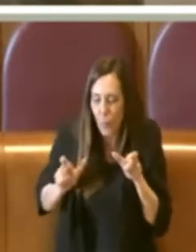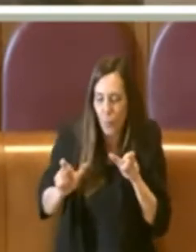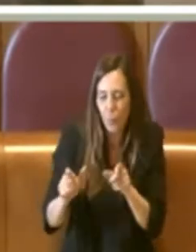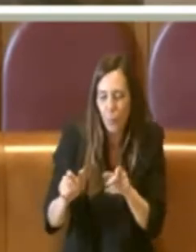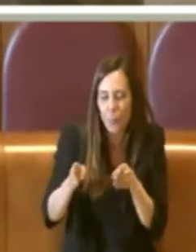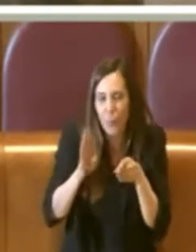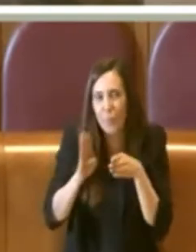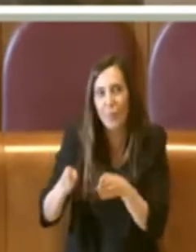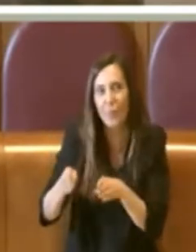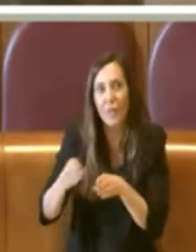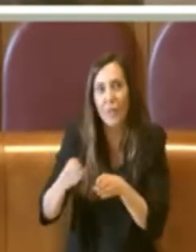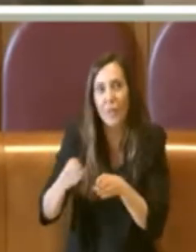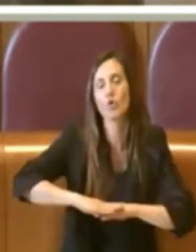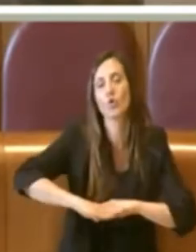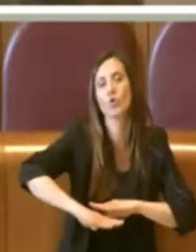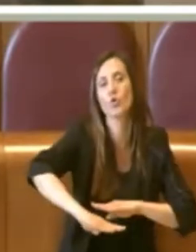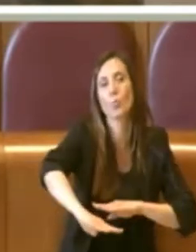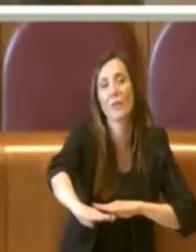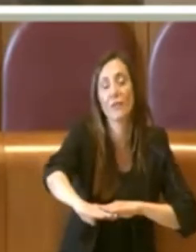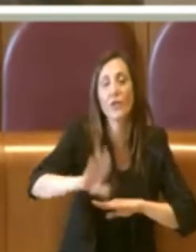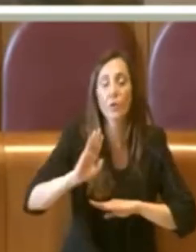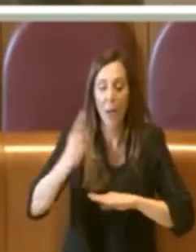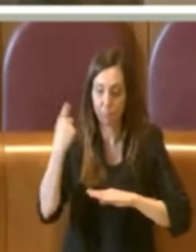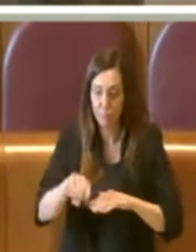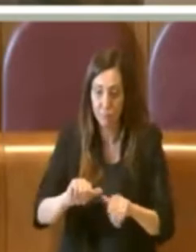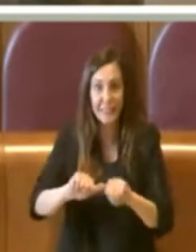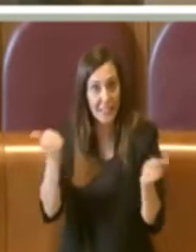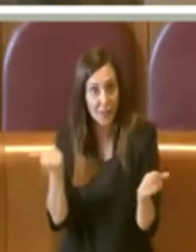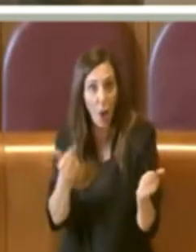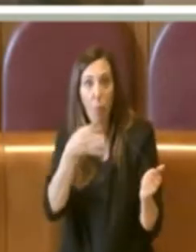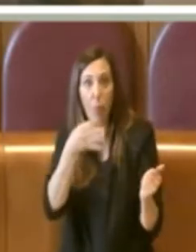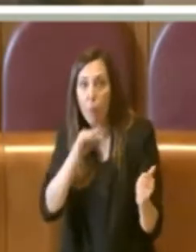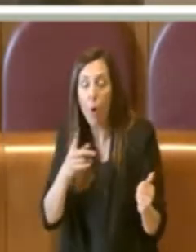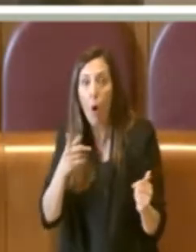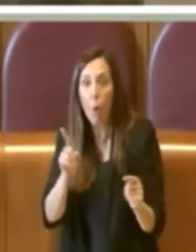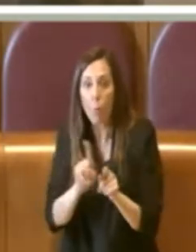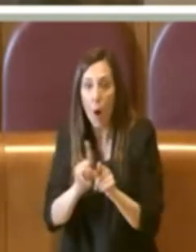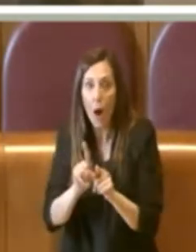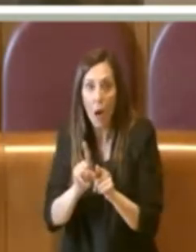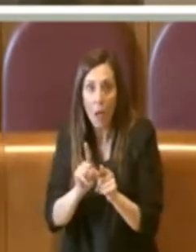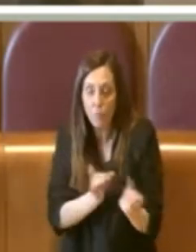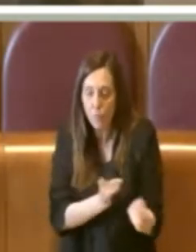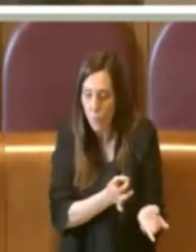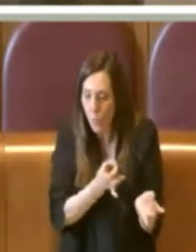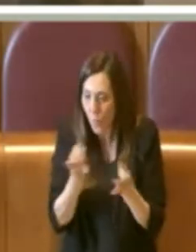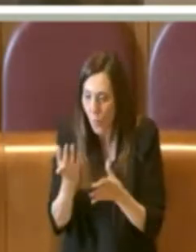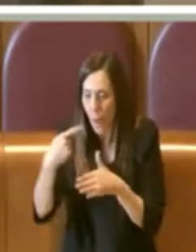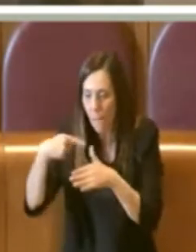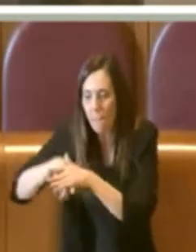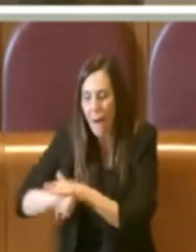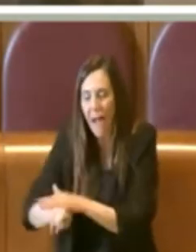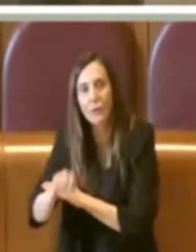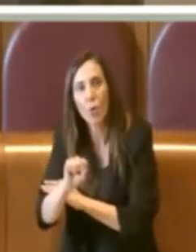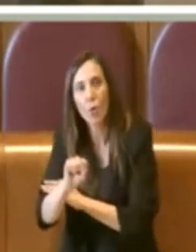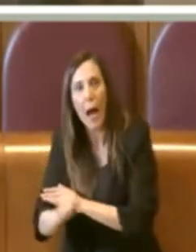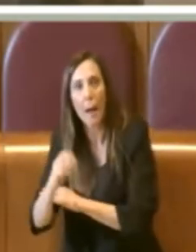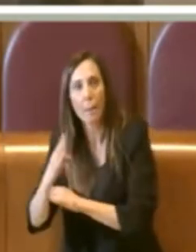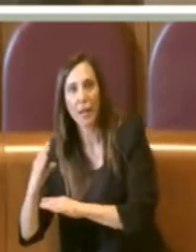trasporto di superficie, a questa distinzione si potrebbe fare anche per le metropolitane, tra metro A, B e metro C,